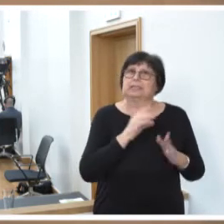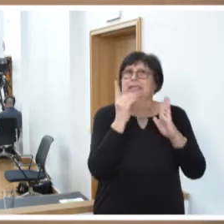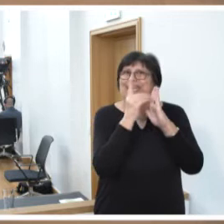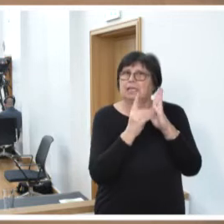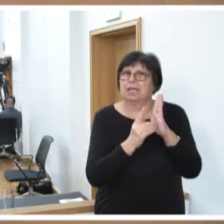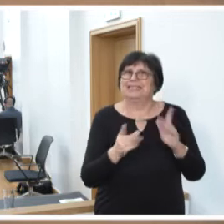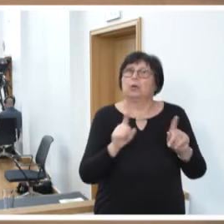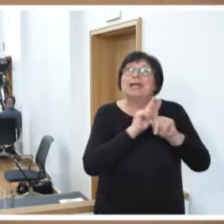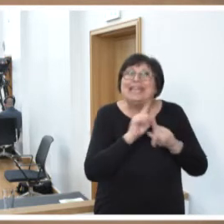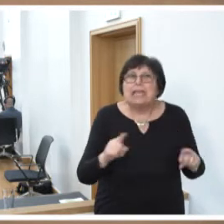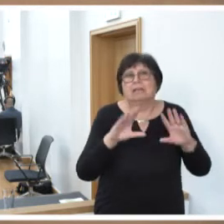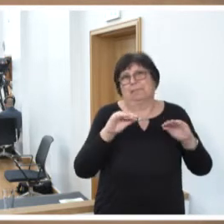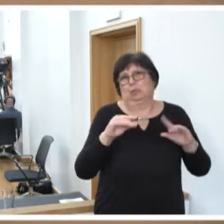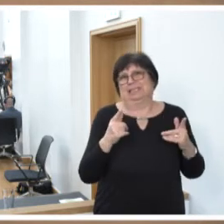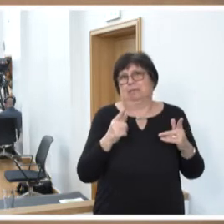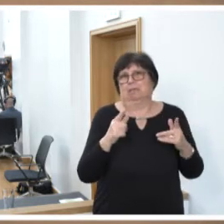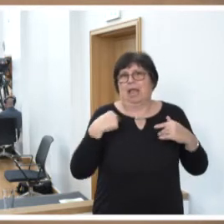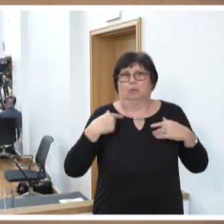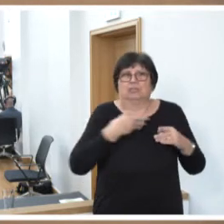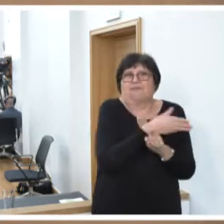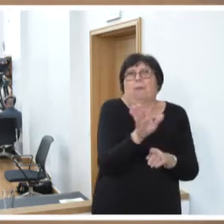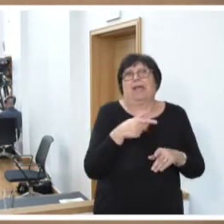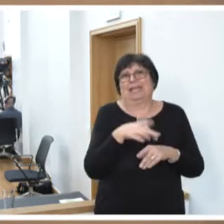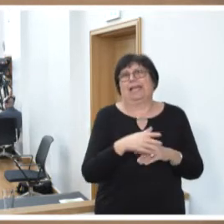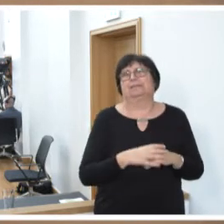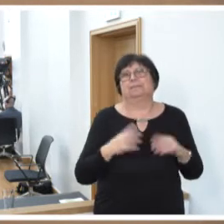nicht nutzen und an uns vorbeiziehen lassen.